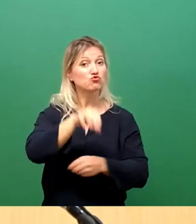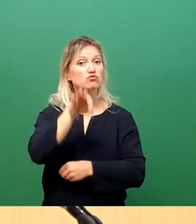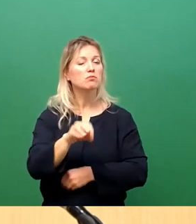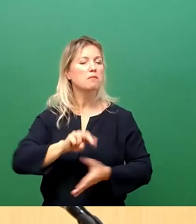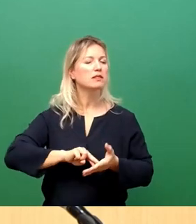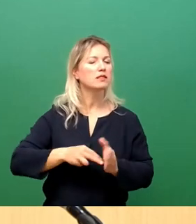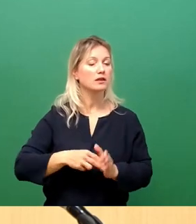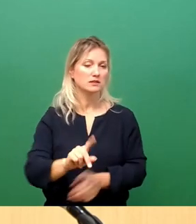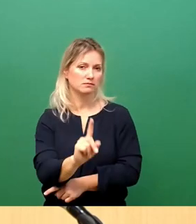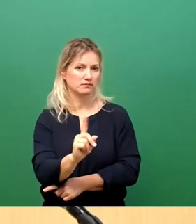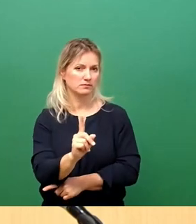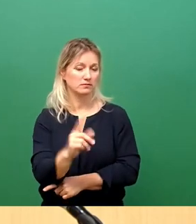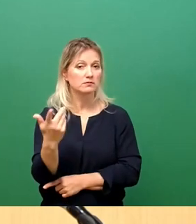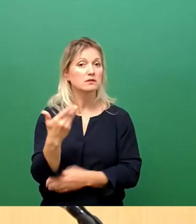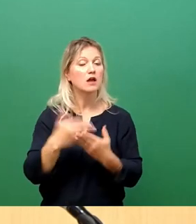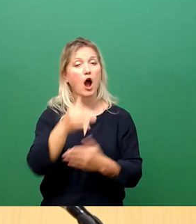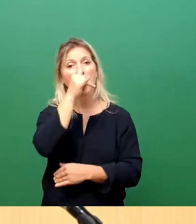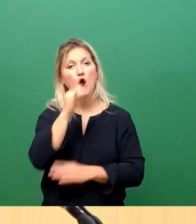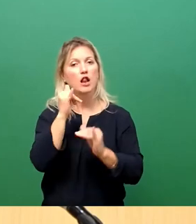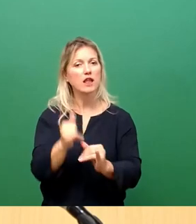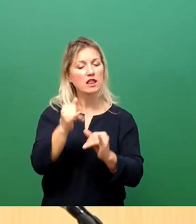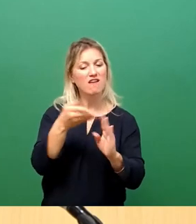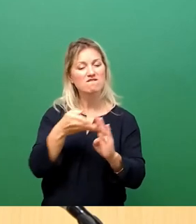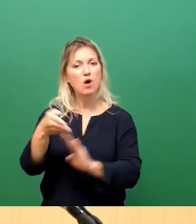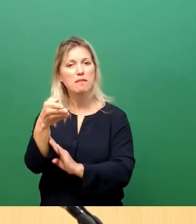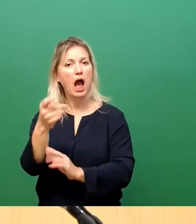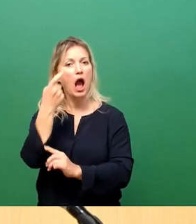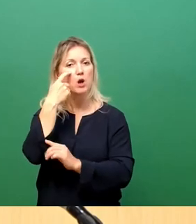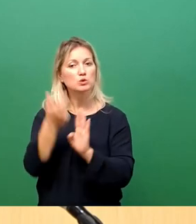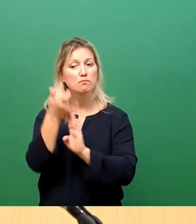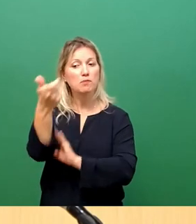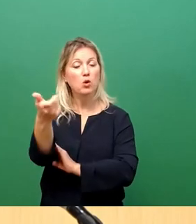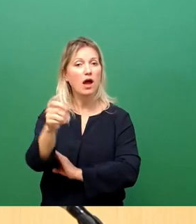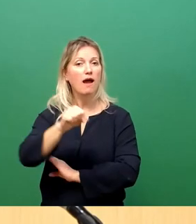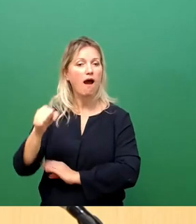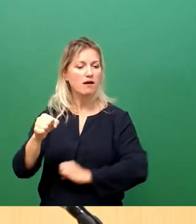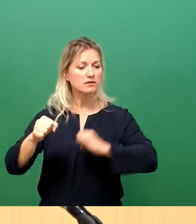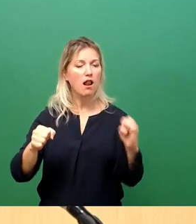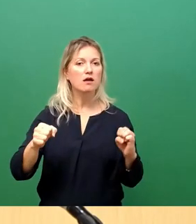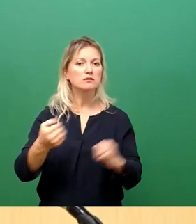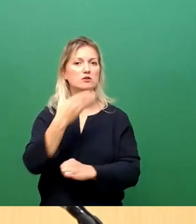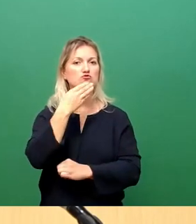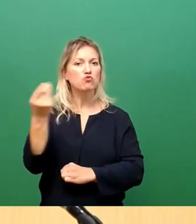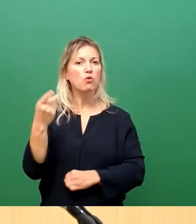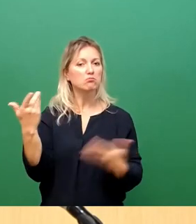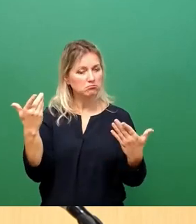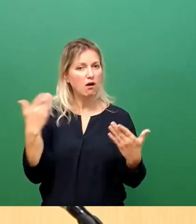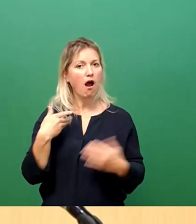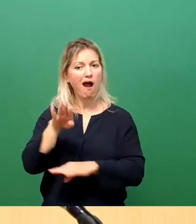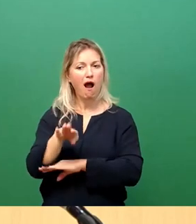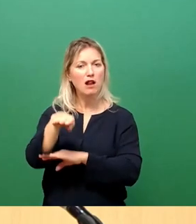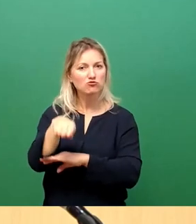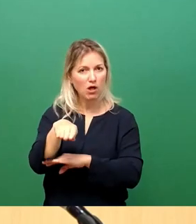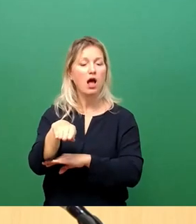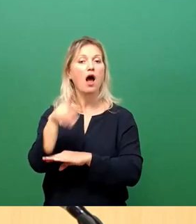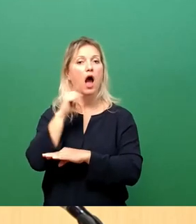nicht. Gehen Sie am goldenen Reiter vorbei auf die Augustusbrücke, da ist rechts und links eine wunderschöne barrierefreie Haltestelle, angehobener Radweg,